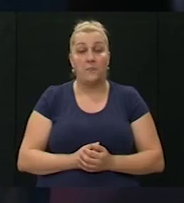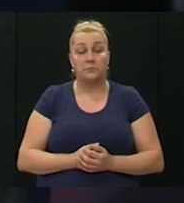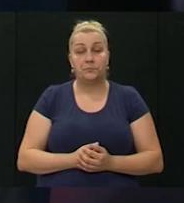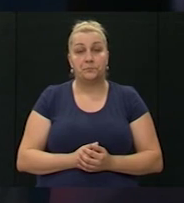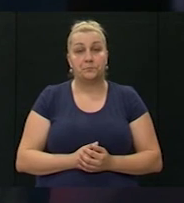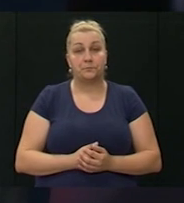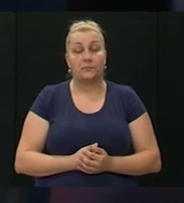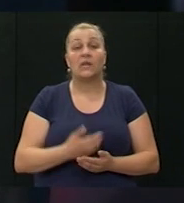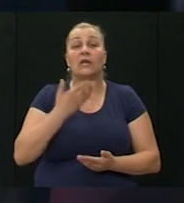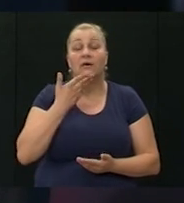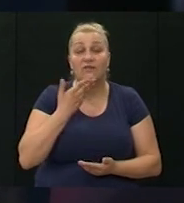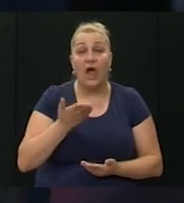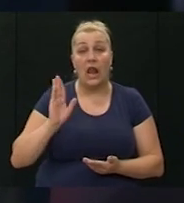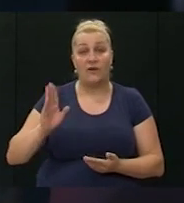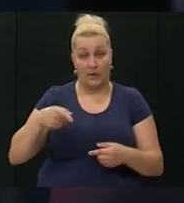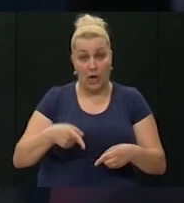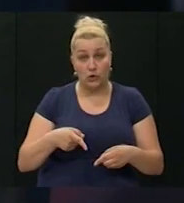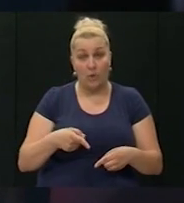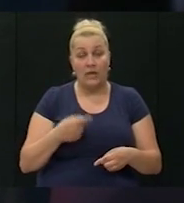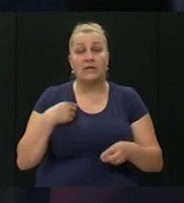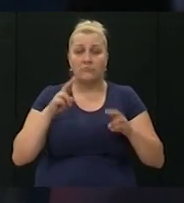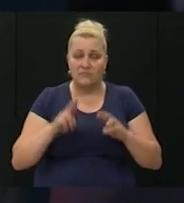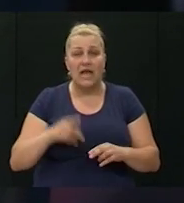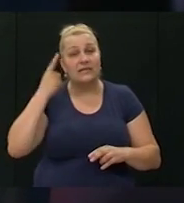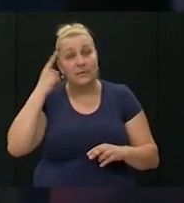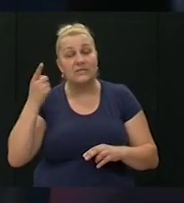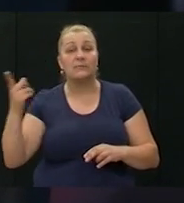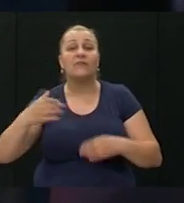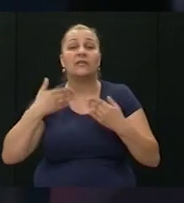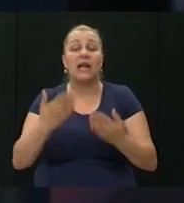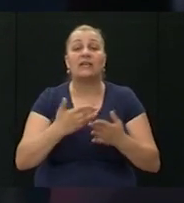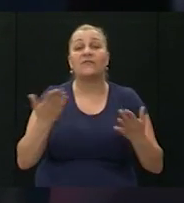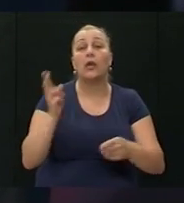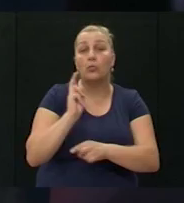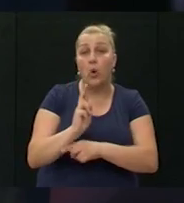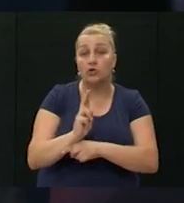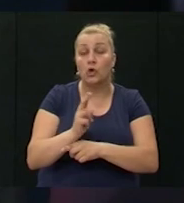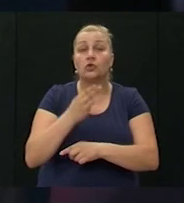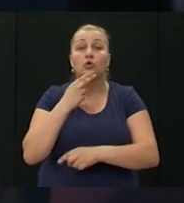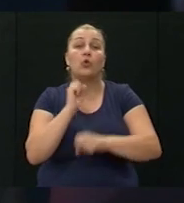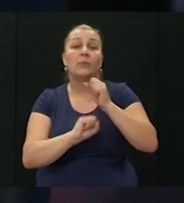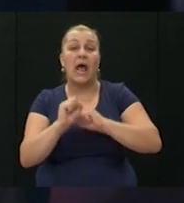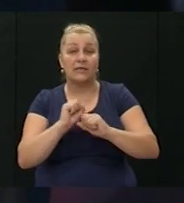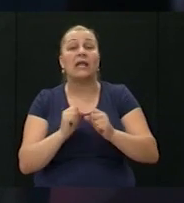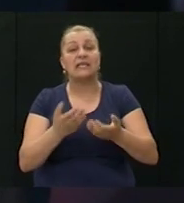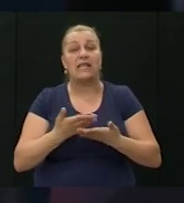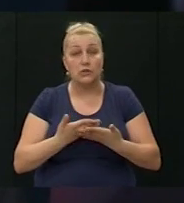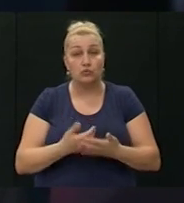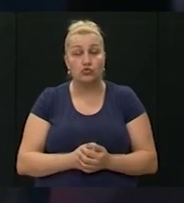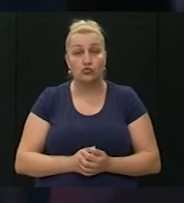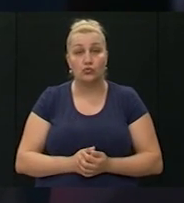hvala vam na tome zaista mislim da dajete jednu pozornost koju branitelji zaslužuju